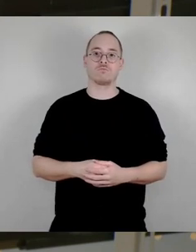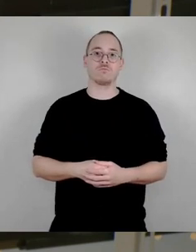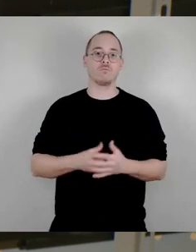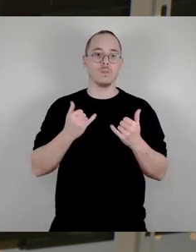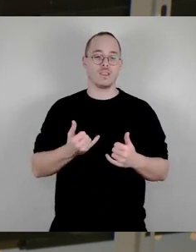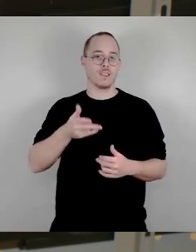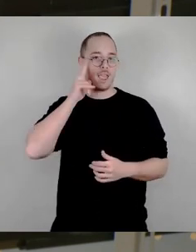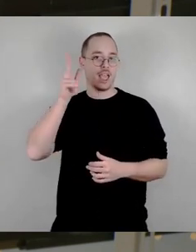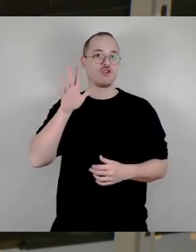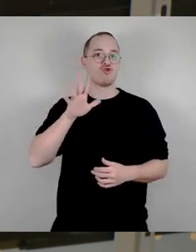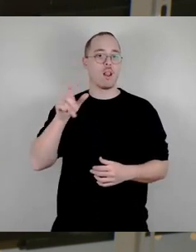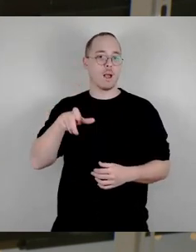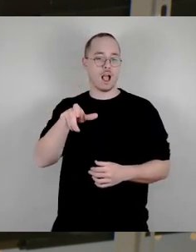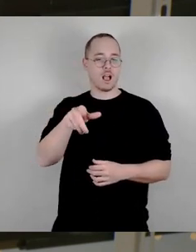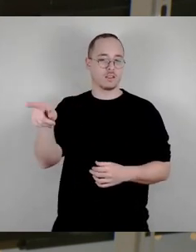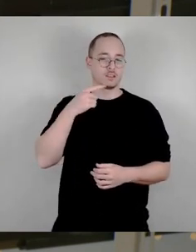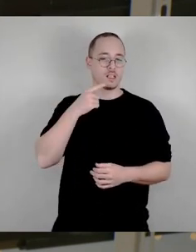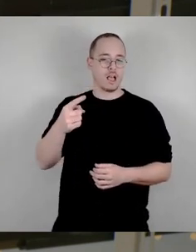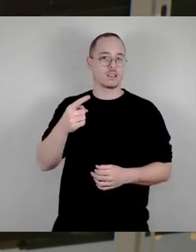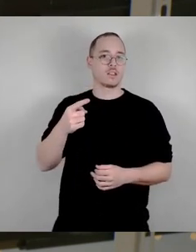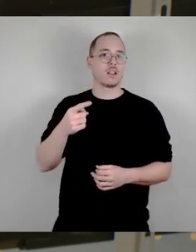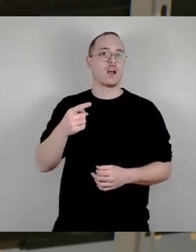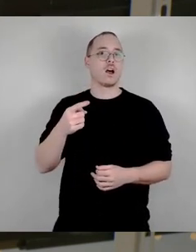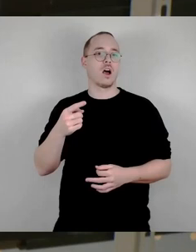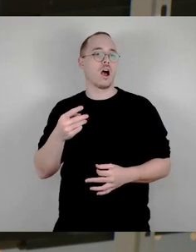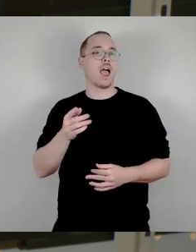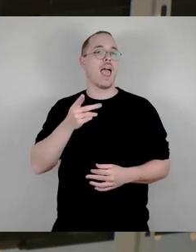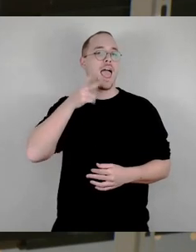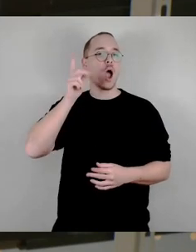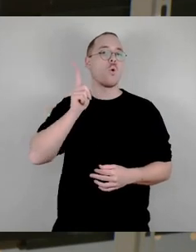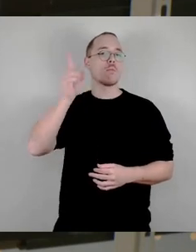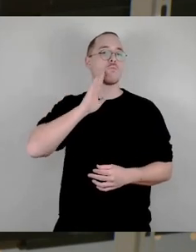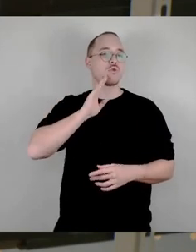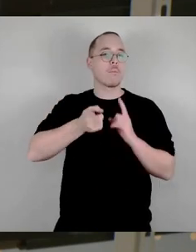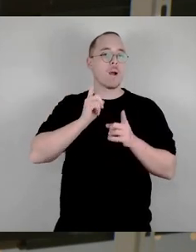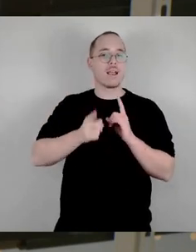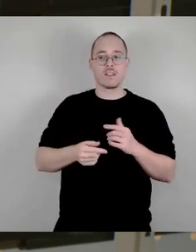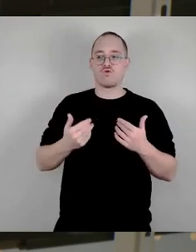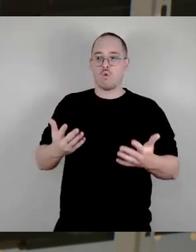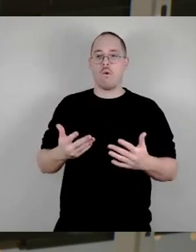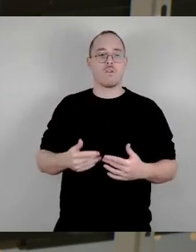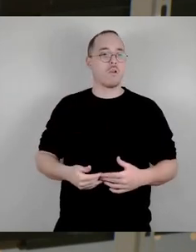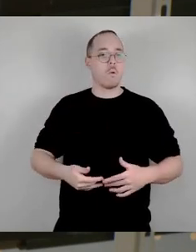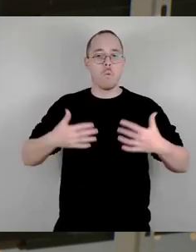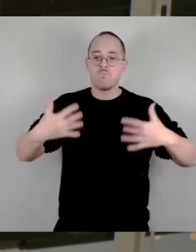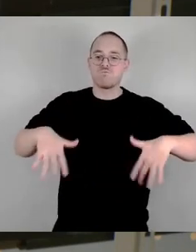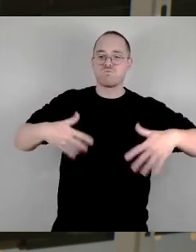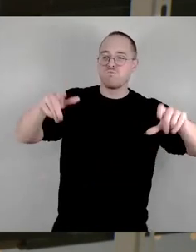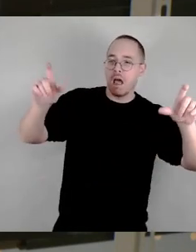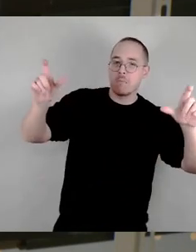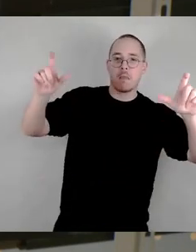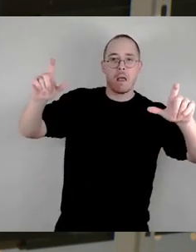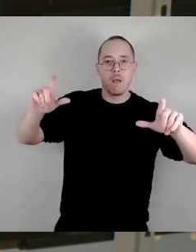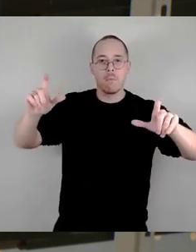der Oberbürgermeister lässt es ordentlich krachen. Das will ich gar nicht kommentieren. Mir ist nur von meinen beiden